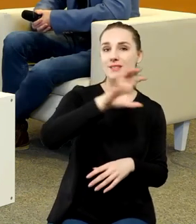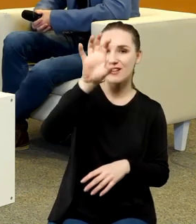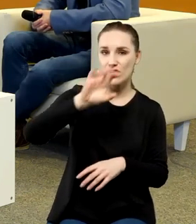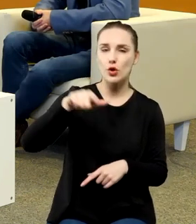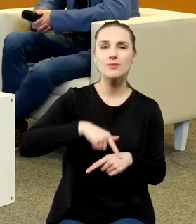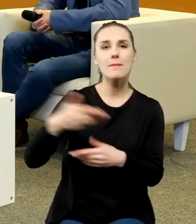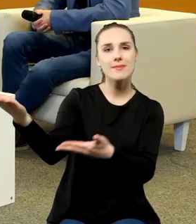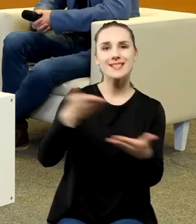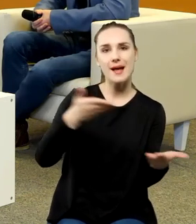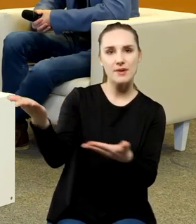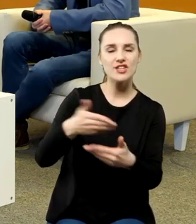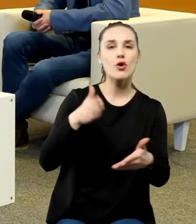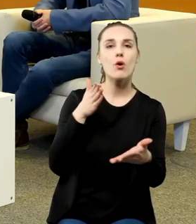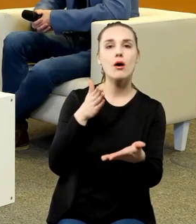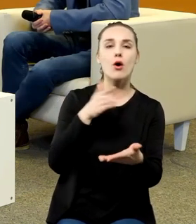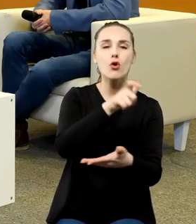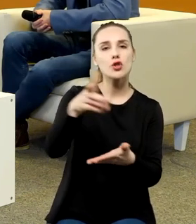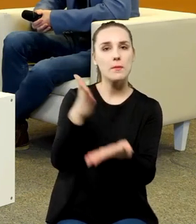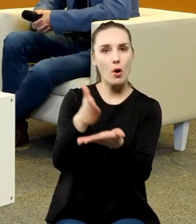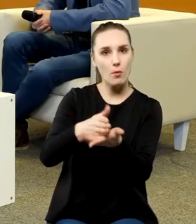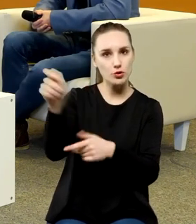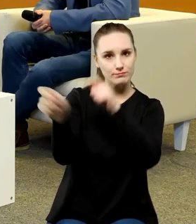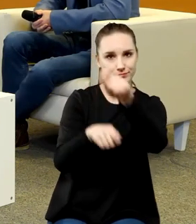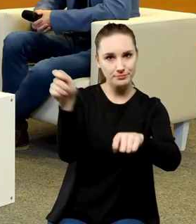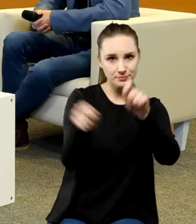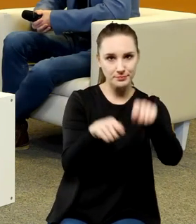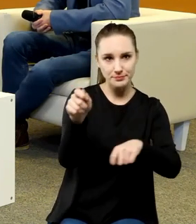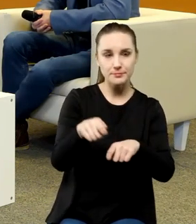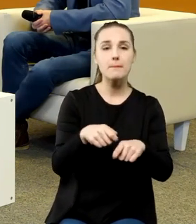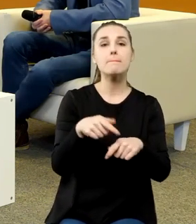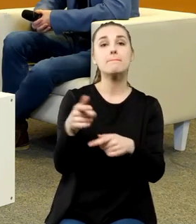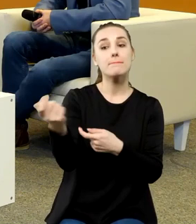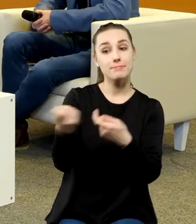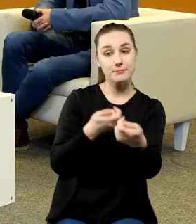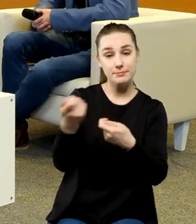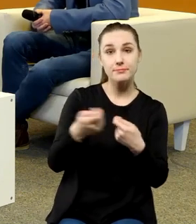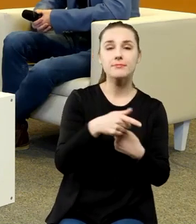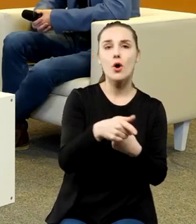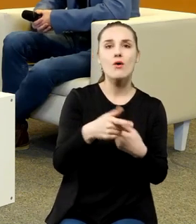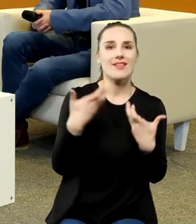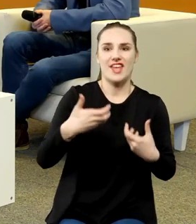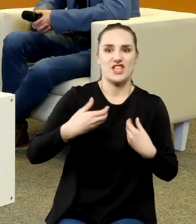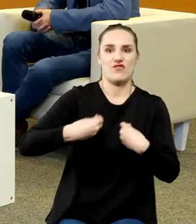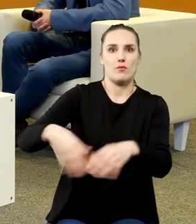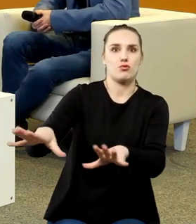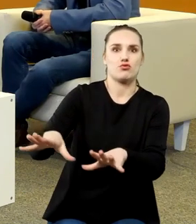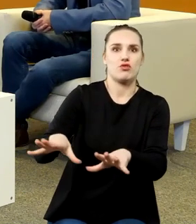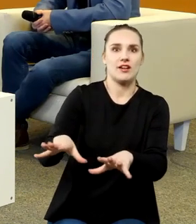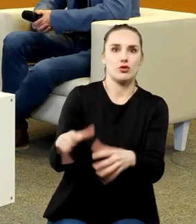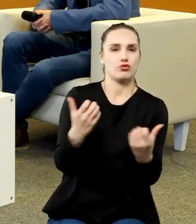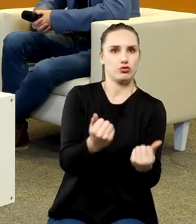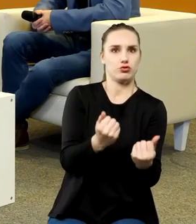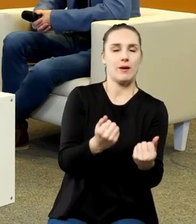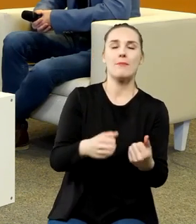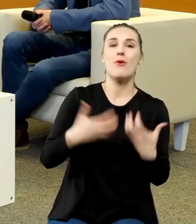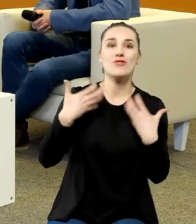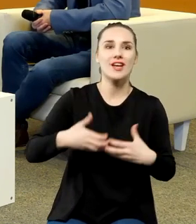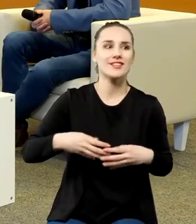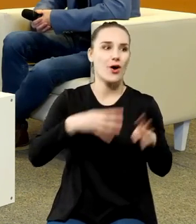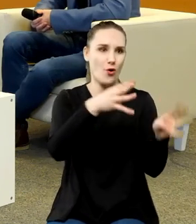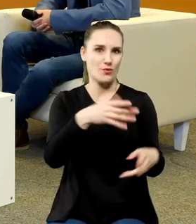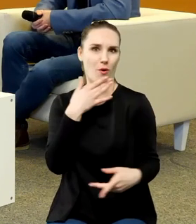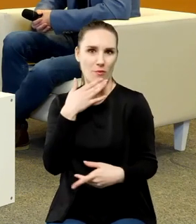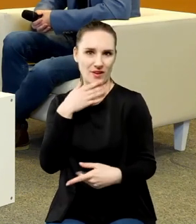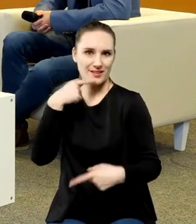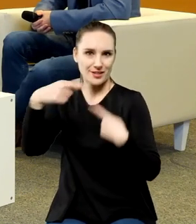ściągał pomocników, których zresztą potem nie chciał z tej wyspy wypuszczać, żeby nie mówili, co tam się dzieje, ale